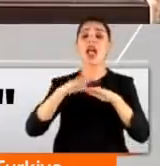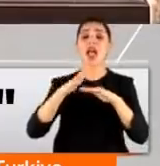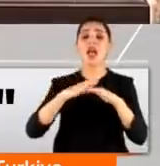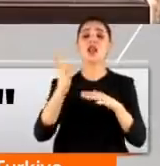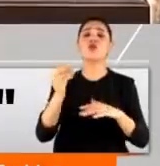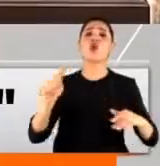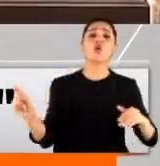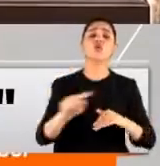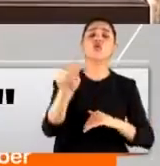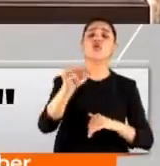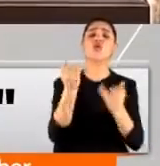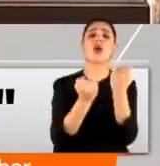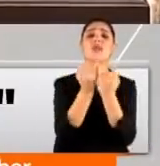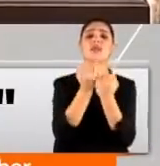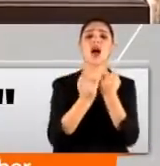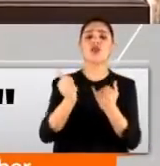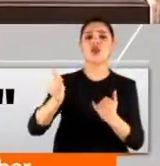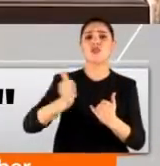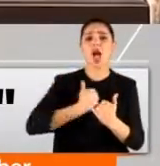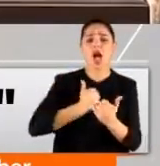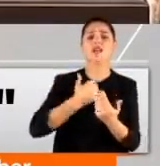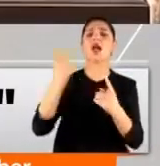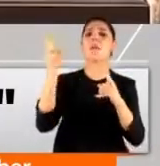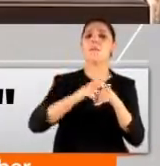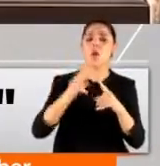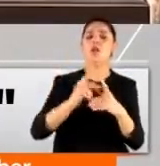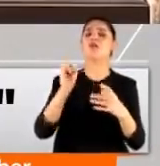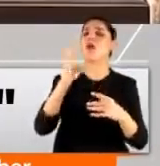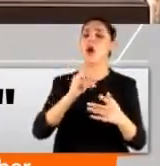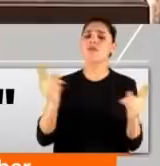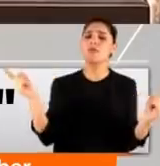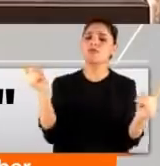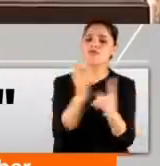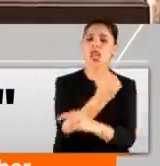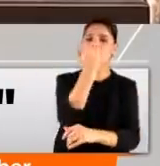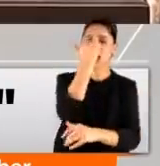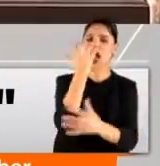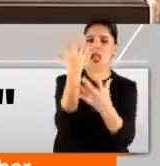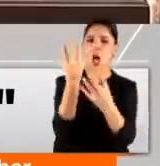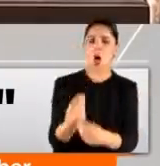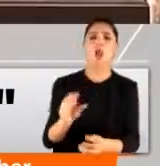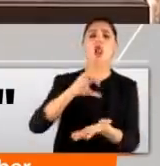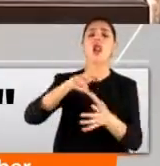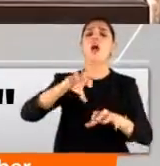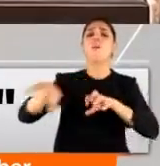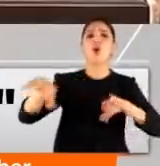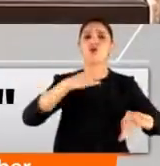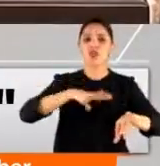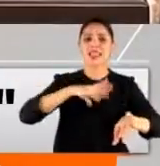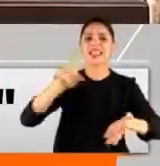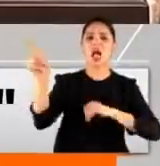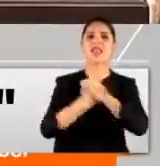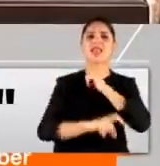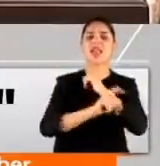Kürt kardeşimin, askerimin, polisimin, öğretmeninin kanı olan bölücülük peşinde koşan bir